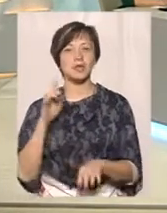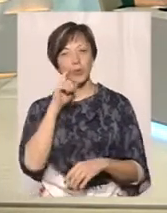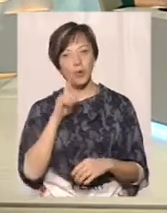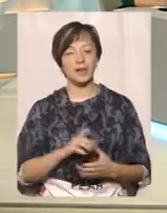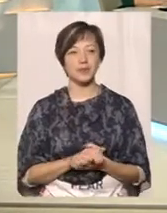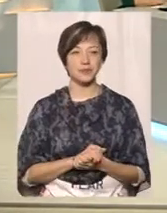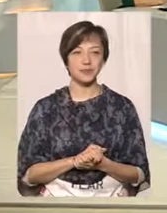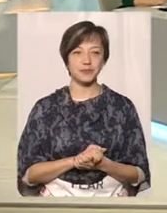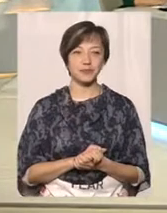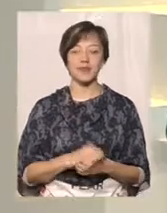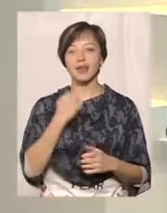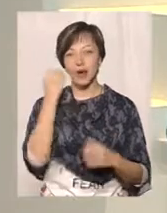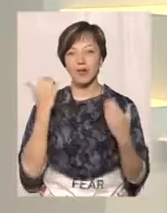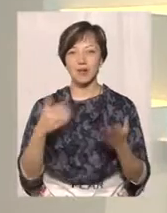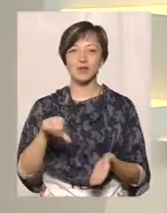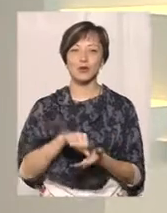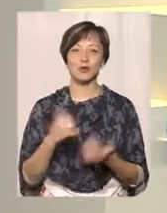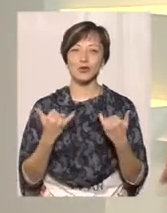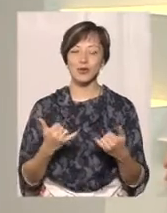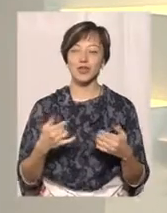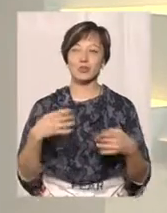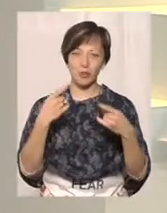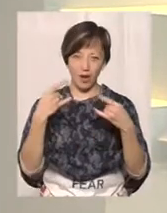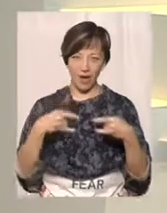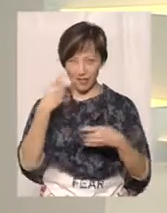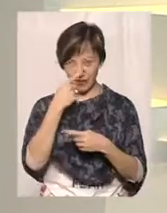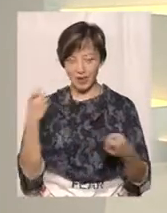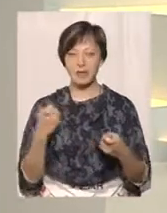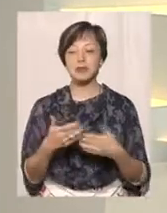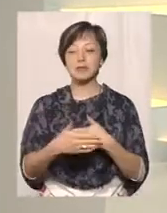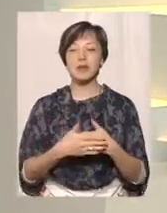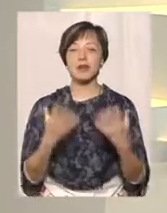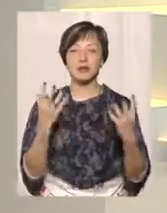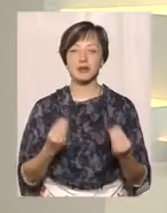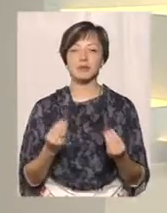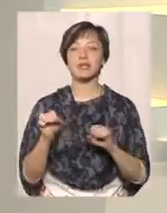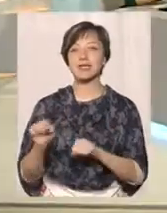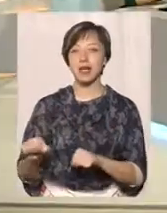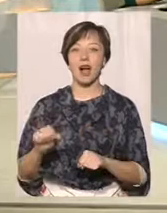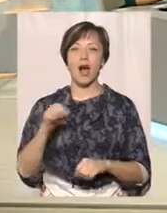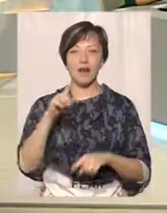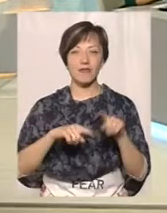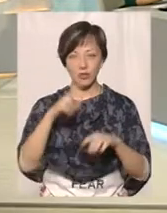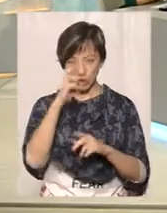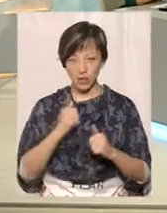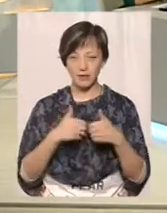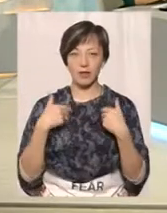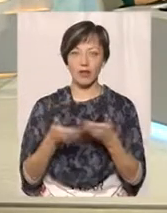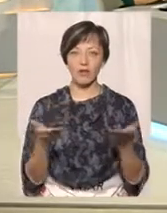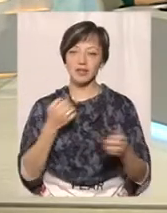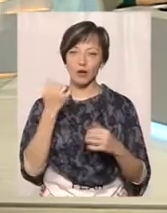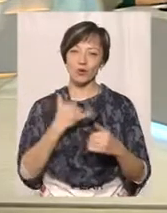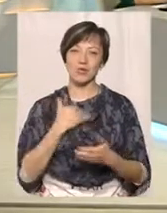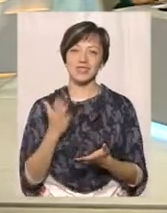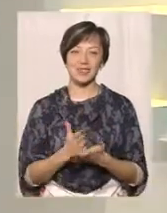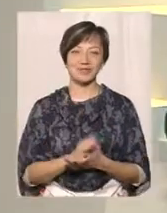сил України. Дякую вам за участь в сьогоднішньому ефірі, і з прийдешнім Днем Захисника Вітчизни вітаю вас. Дякую, що ви у